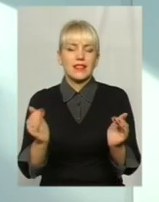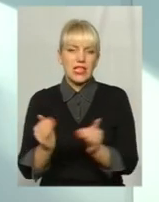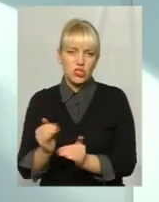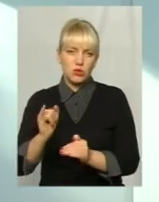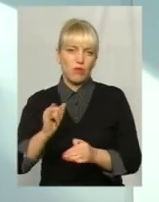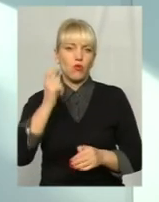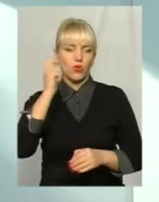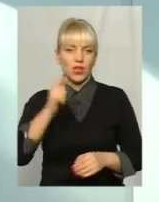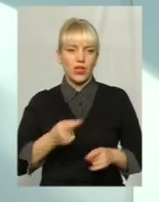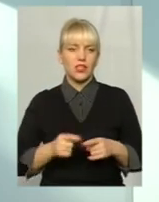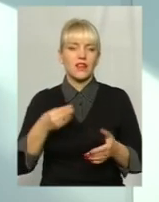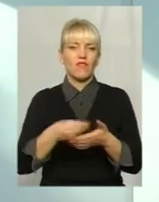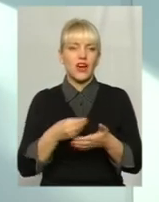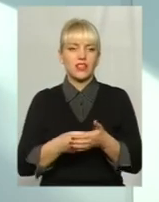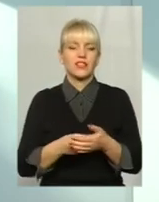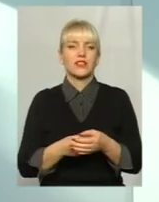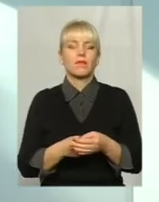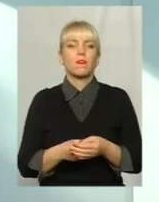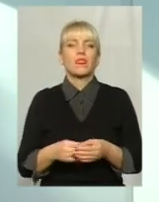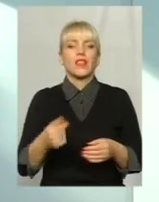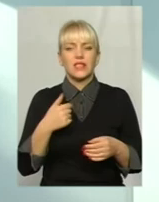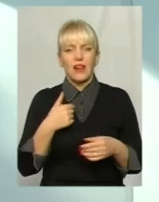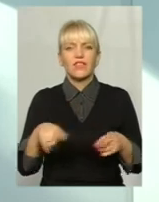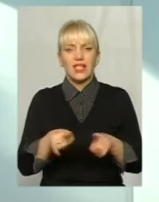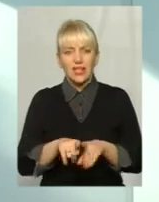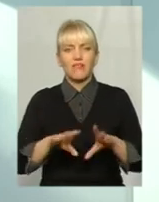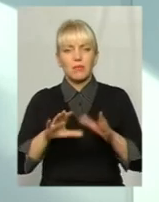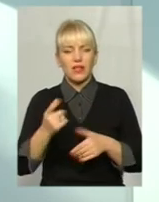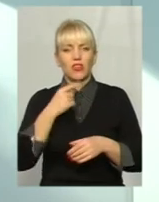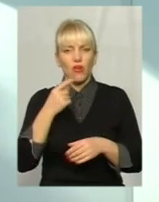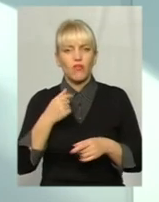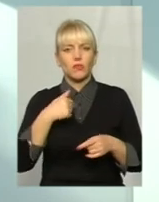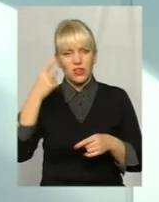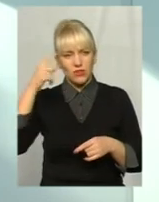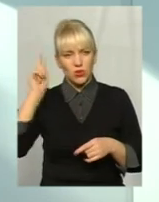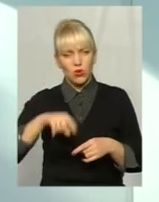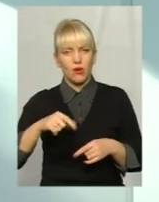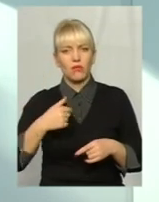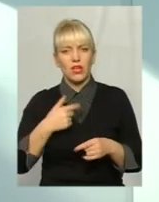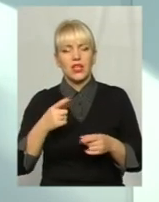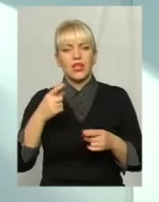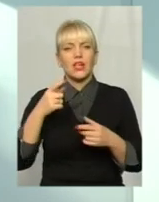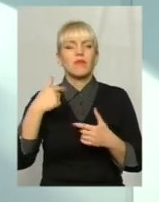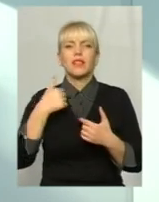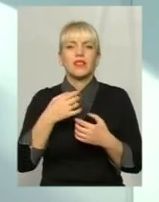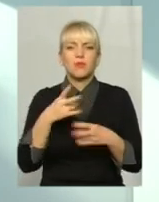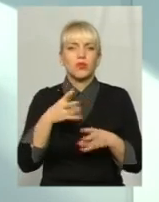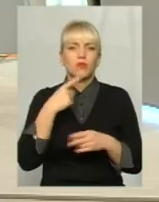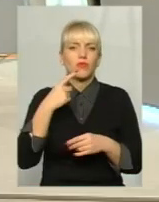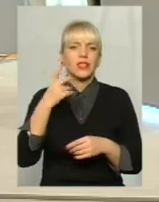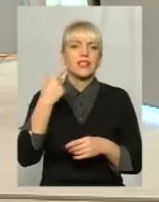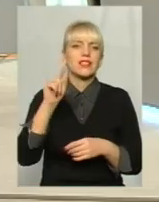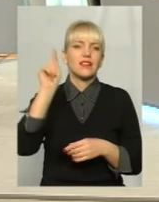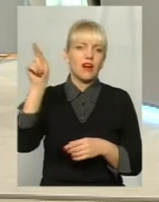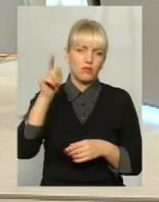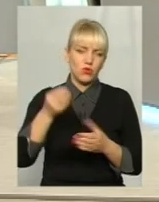вартість з одного... Ну, я в такій випадкані, Толій Меркарович, кажу, мені від того не легше, десь дорожче, мені і так дорого в хмельницькому.